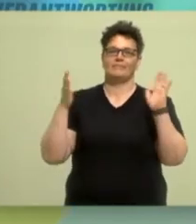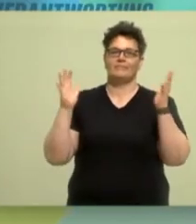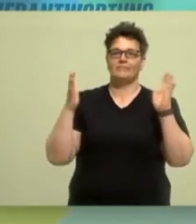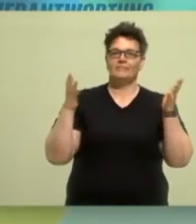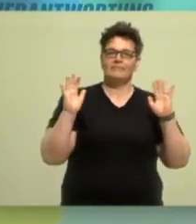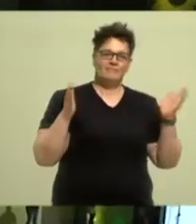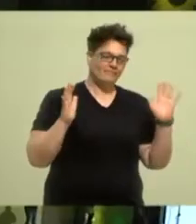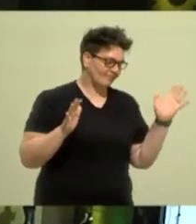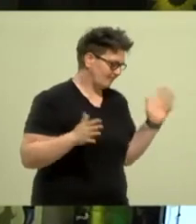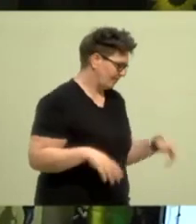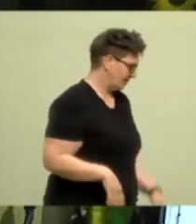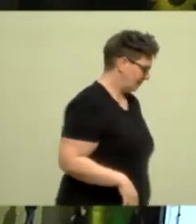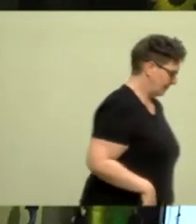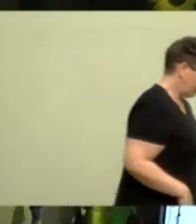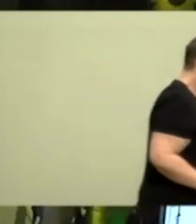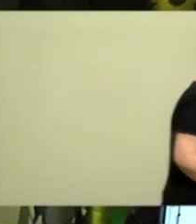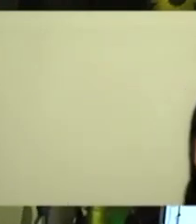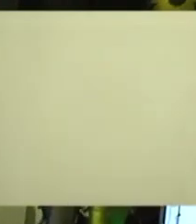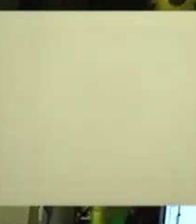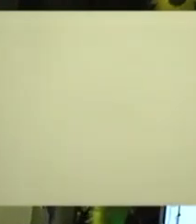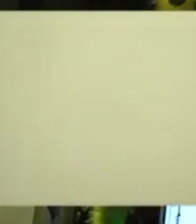Applaus Applaus